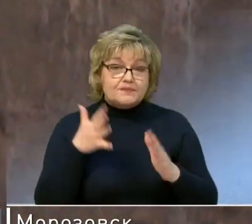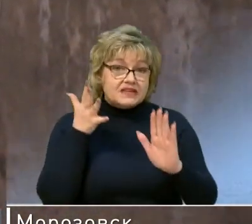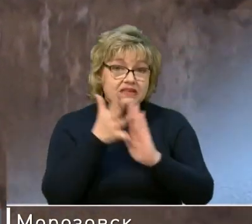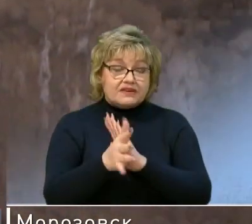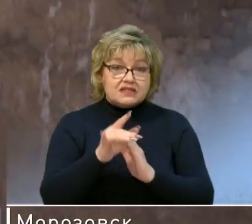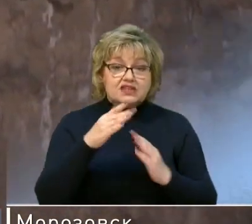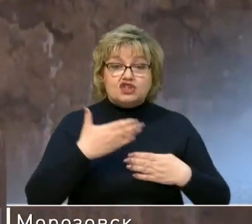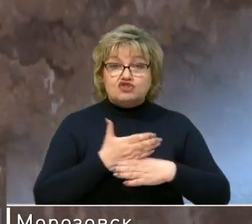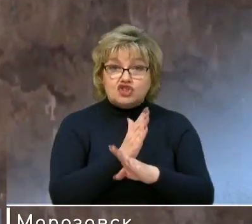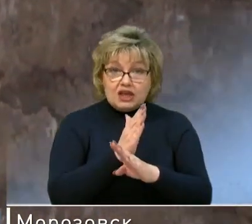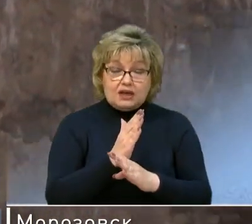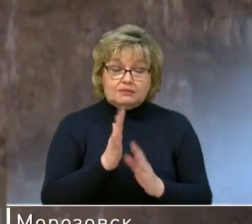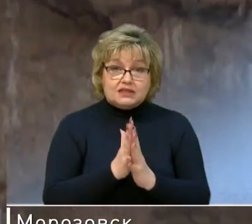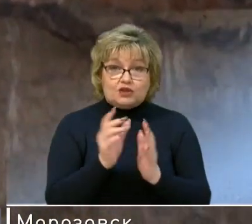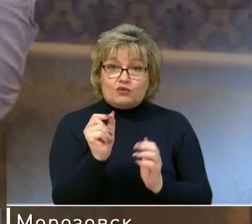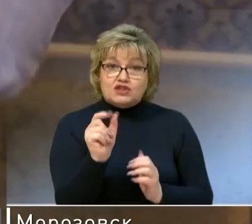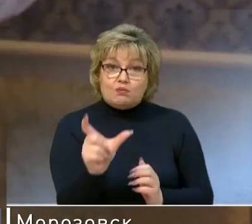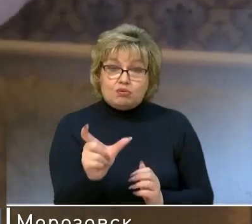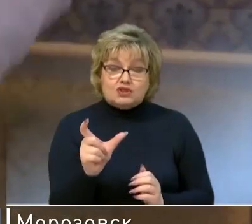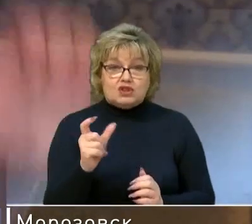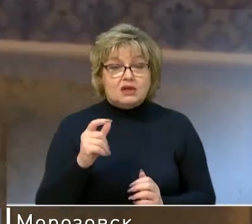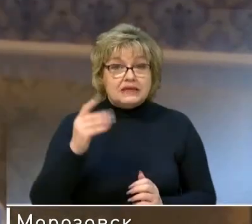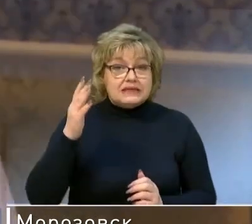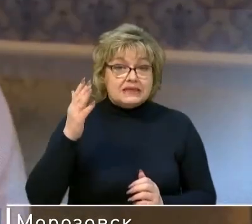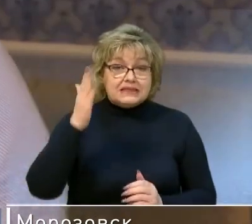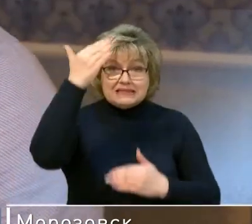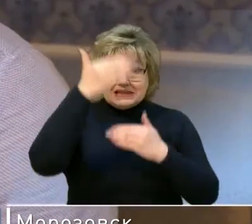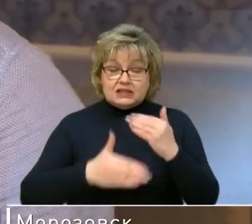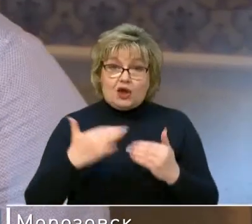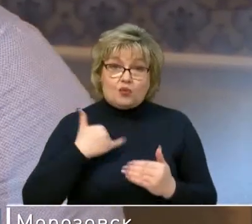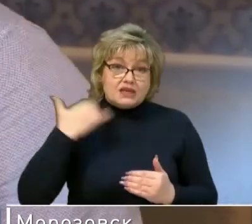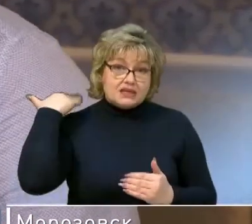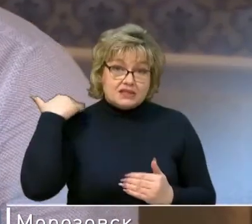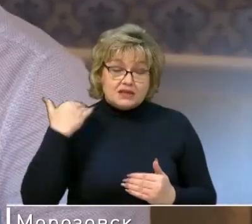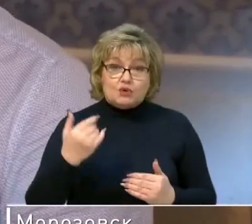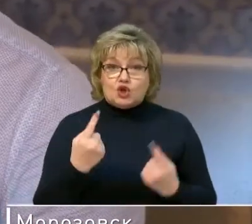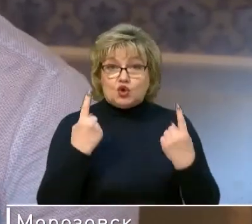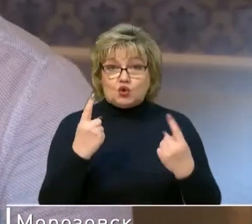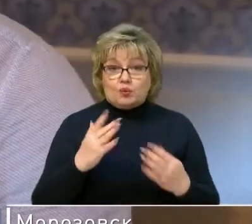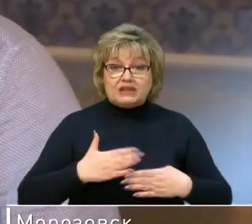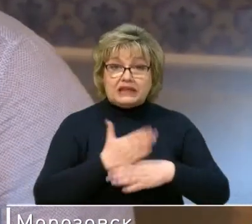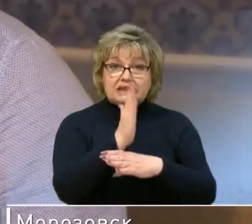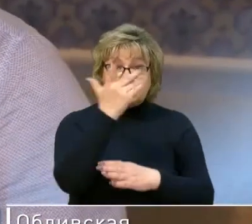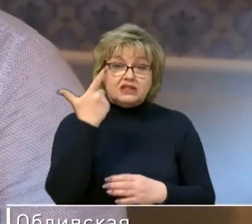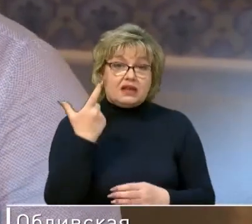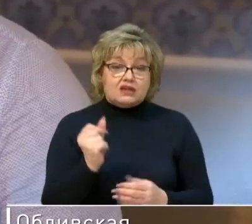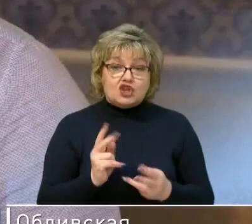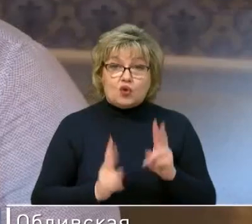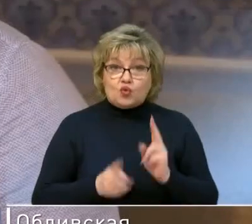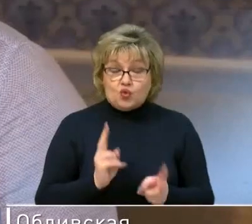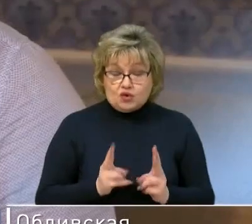щели становятся больше. Стена, которая у меня за спиной, и самые крупные трещины, то есть над входом, где кухня.